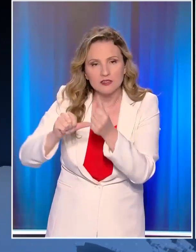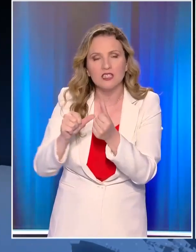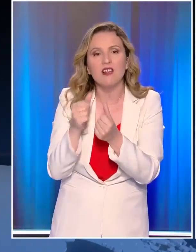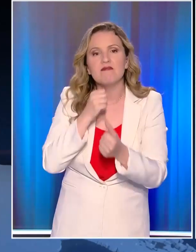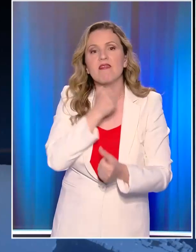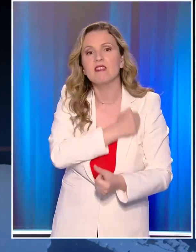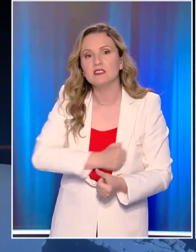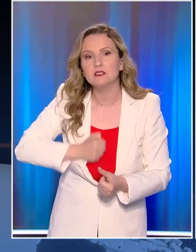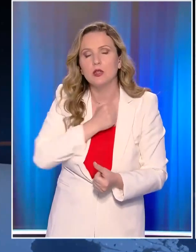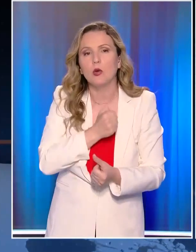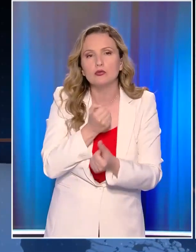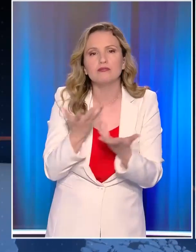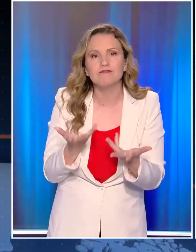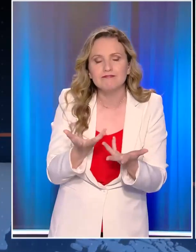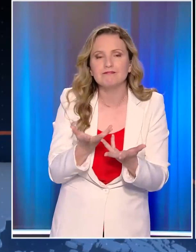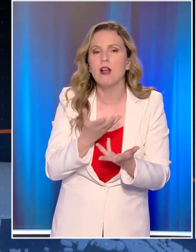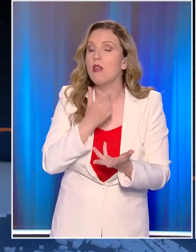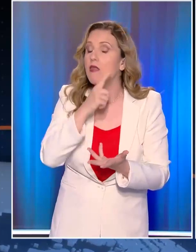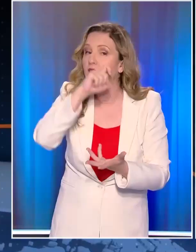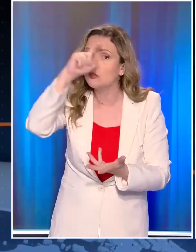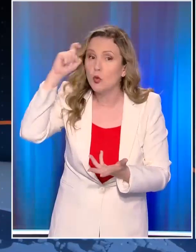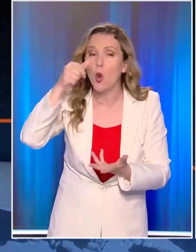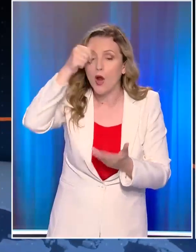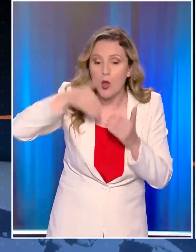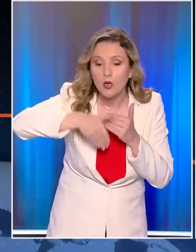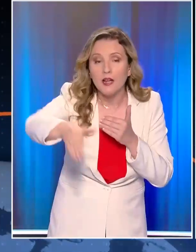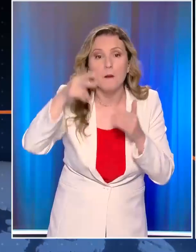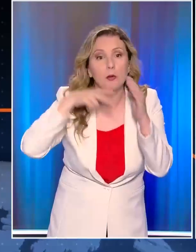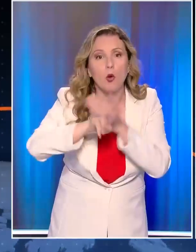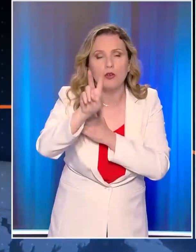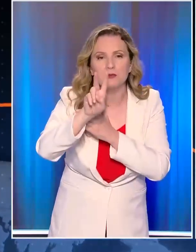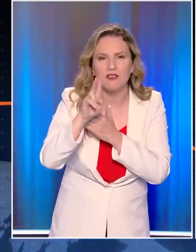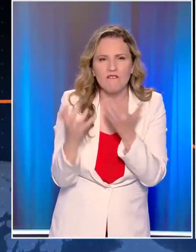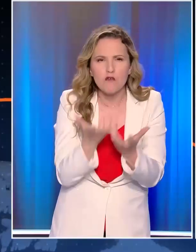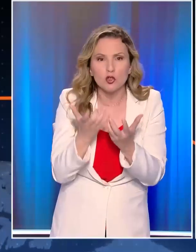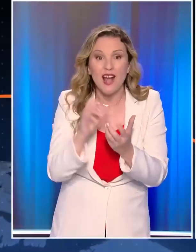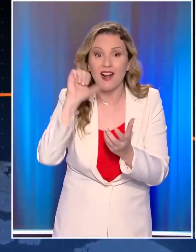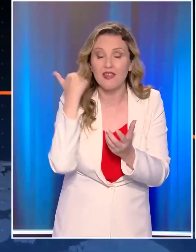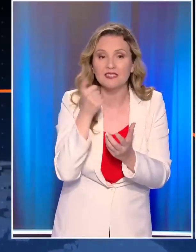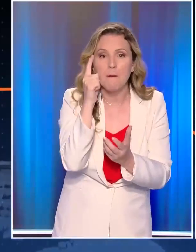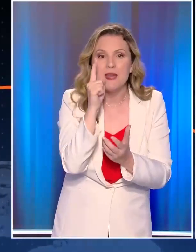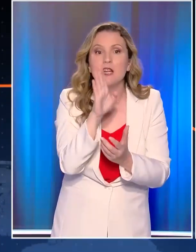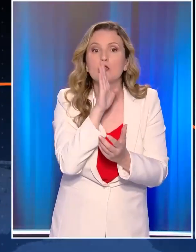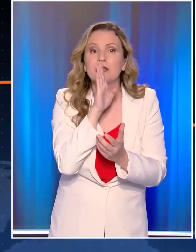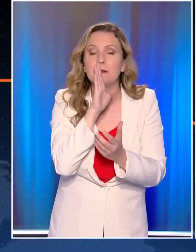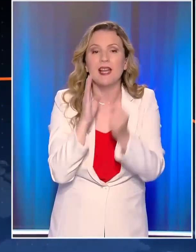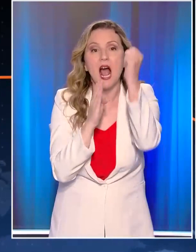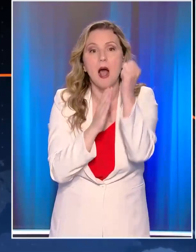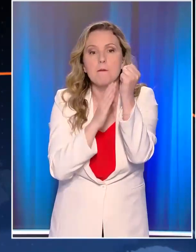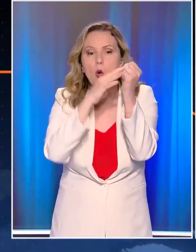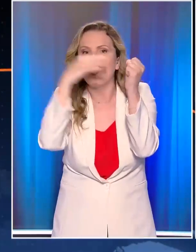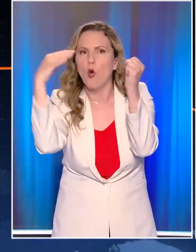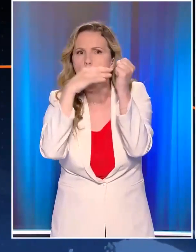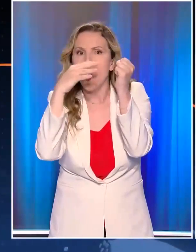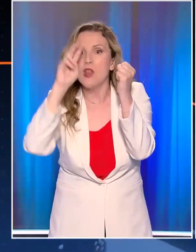δυστυχώς τα πράγματα δεν θα είναι εύκολα. Σύμφωνα με το Δήμο Κλυφάδας η φωτιά ξεκίνησε στη μία μετά το μεσημέρι από υποσταθμό του ΔΕΔΙΕ. Τα πότε